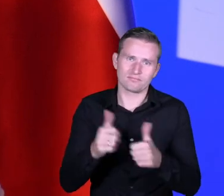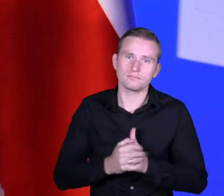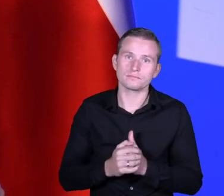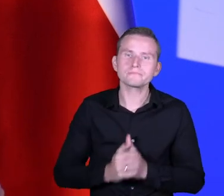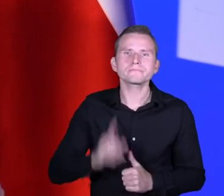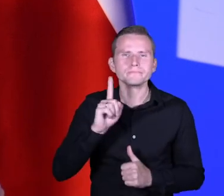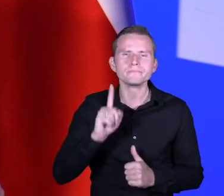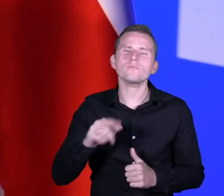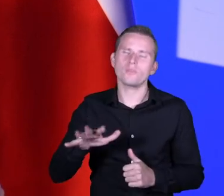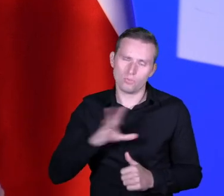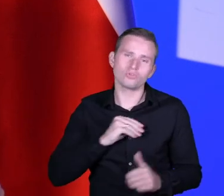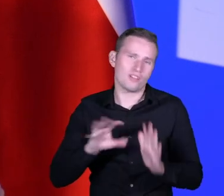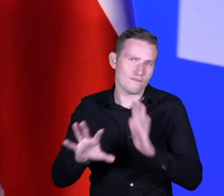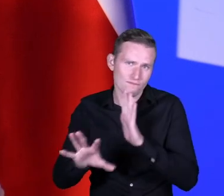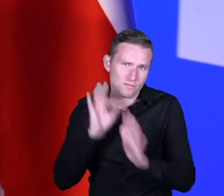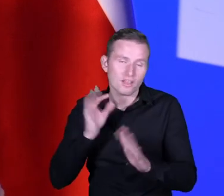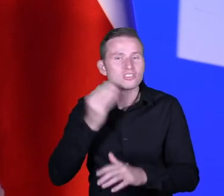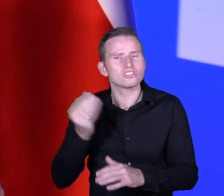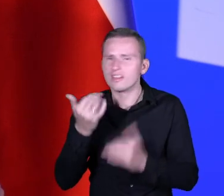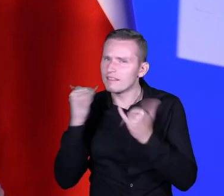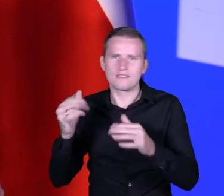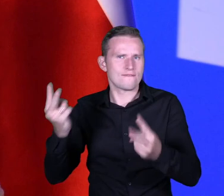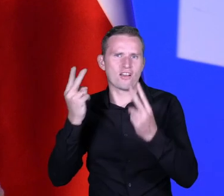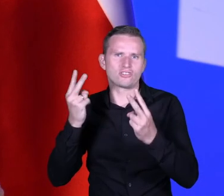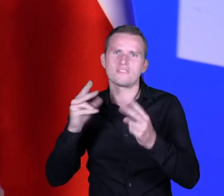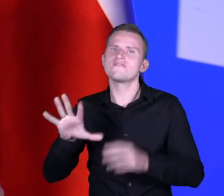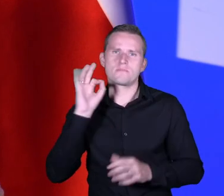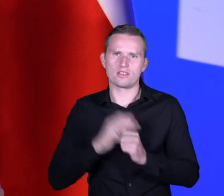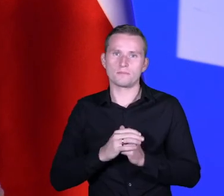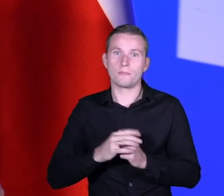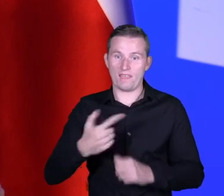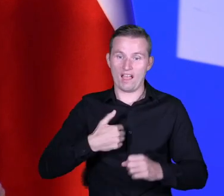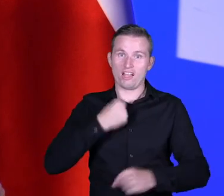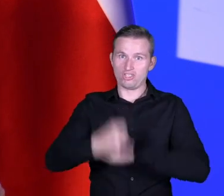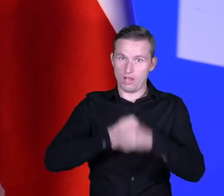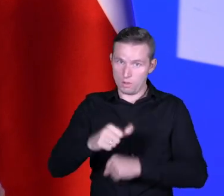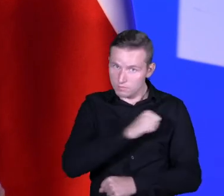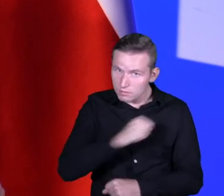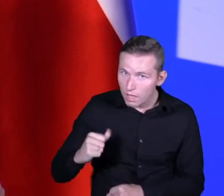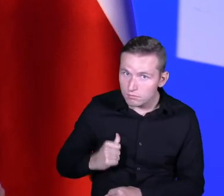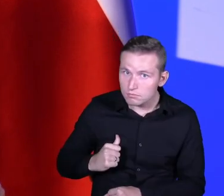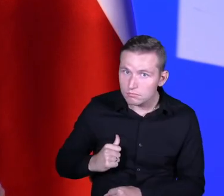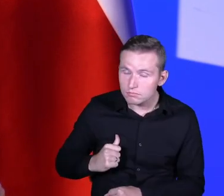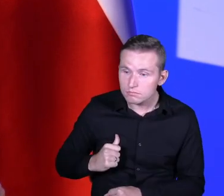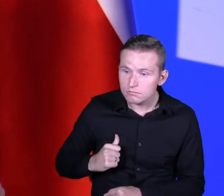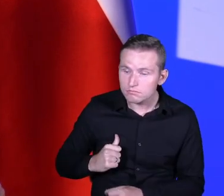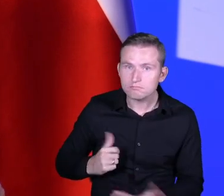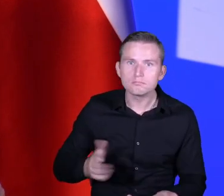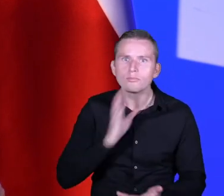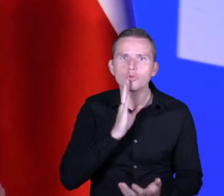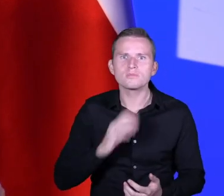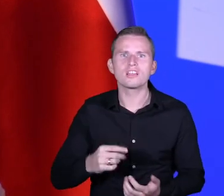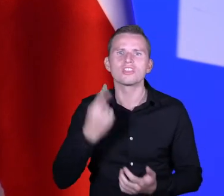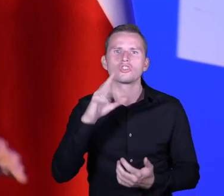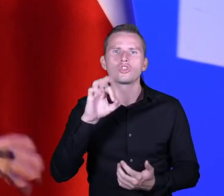strony mam wybór, powiedziałabym, być może jeszcze ważniejszy. Czy działam sama, czy jestem takim samotnym Don Quixote